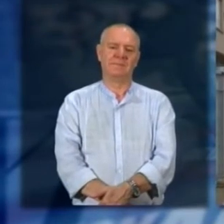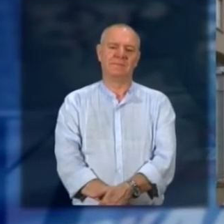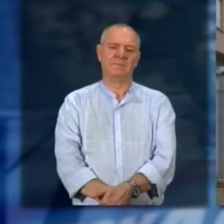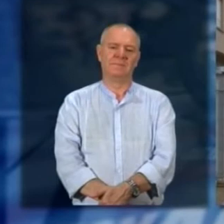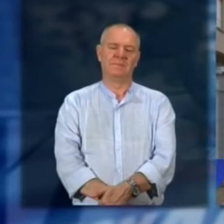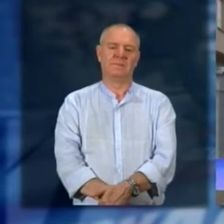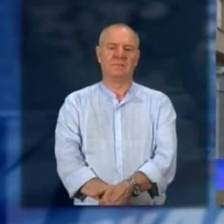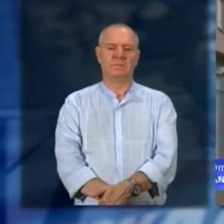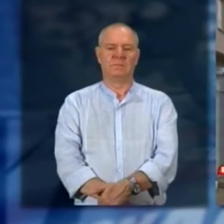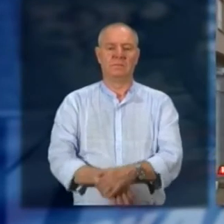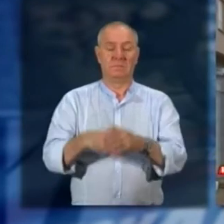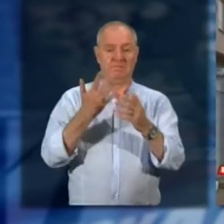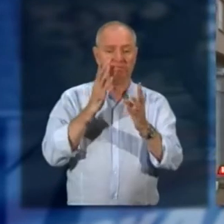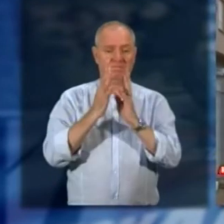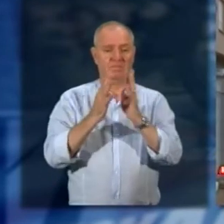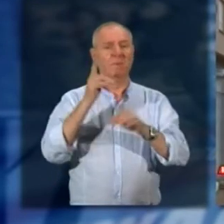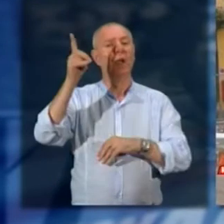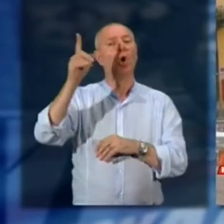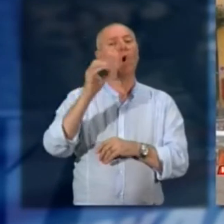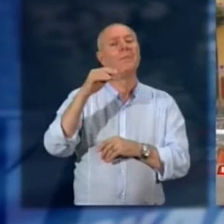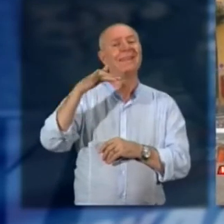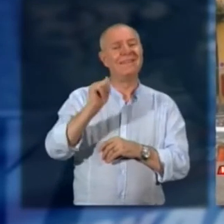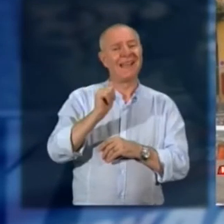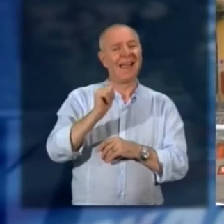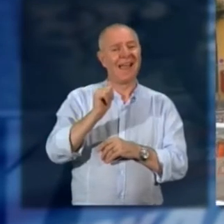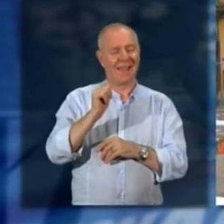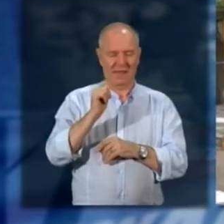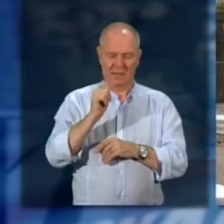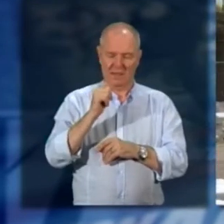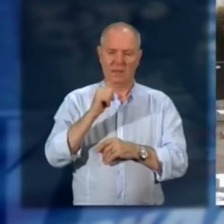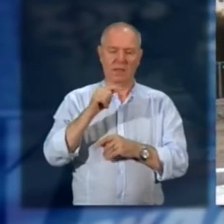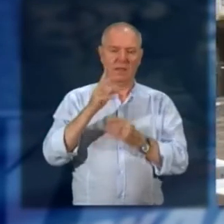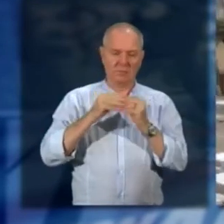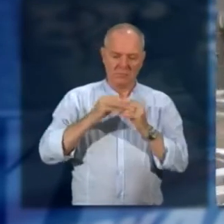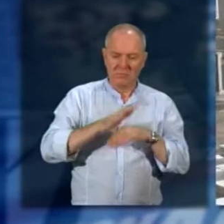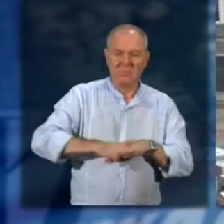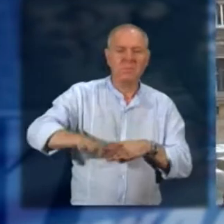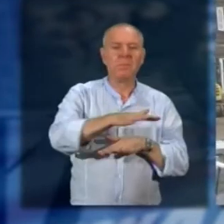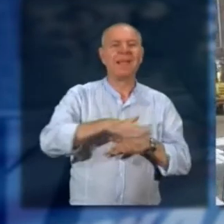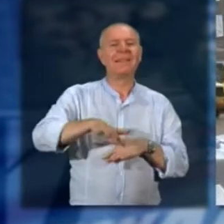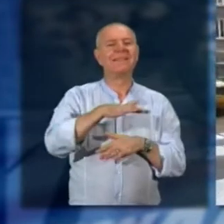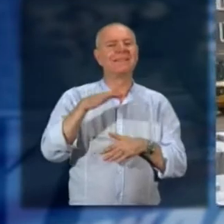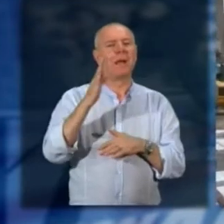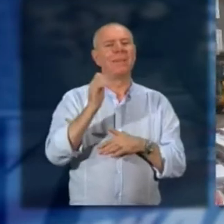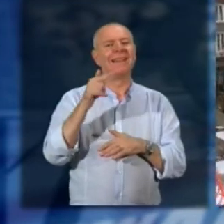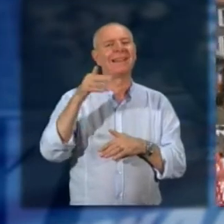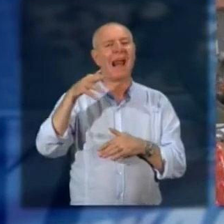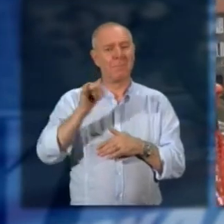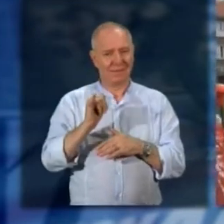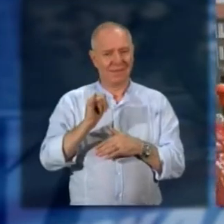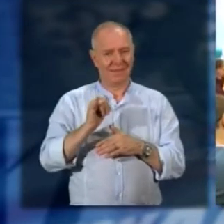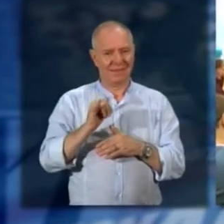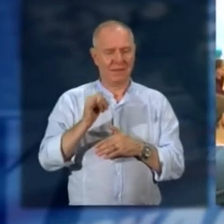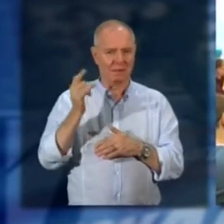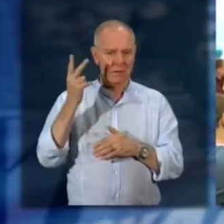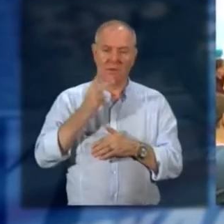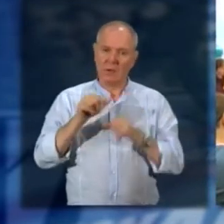importanti modifiche alla viabilità domenica a causa dei lavori in piazza Beltrami il cui crono programma era stato illustrato una decina di giorni fa in un